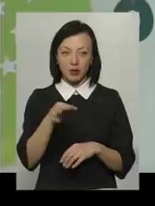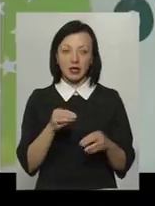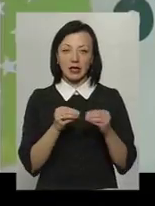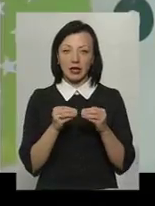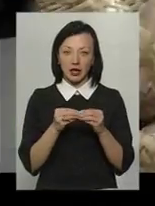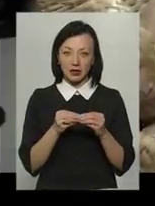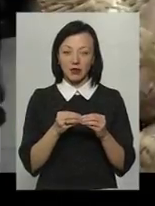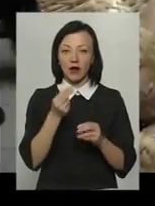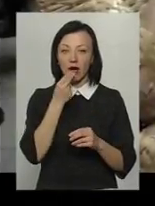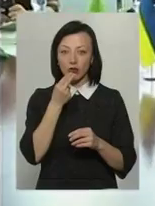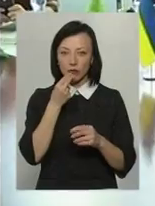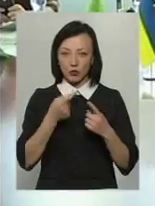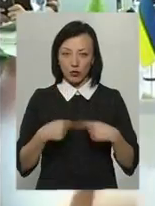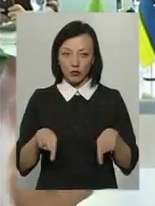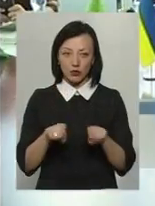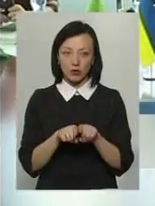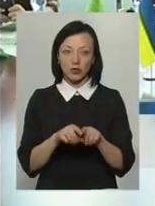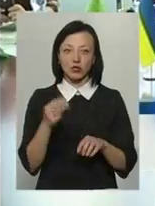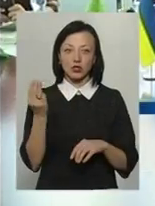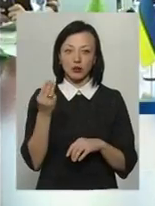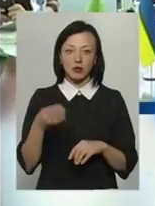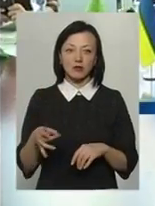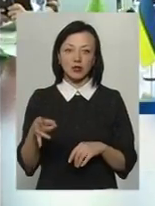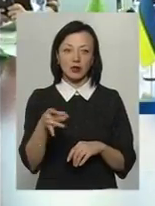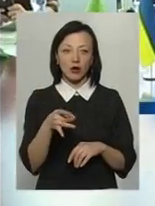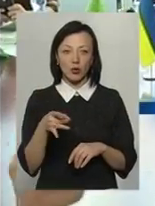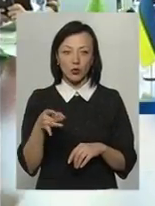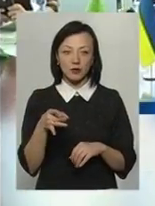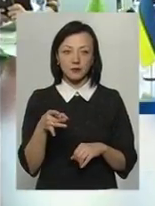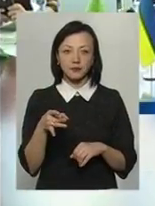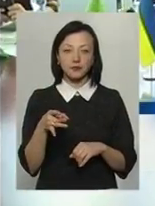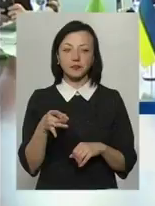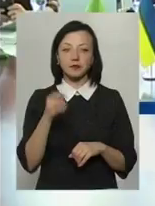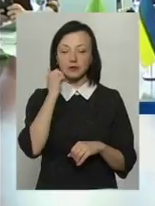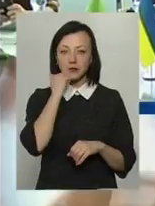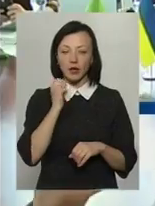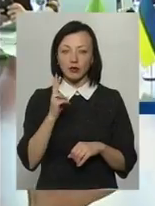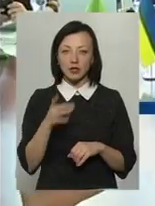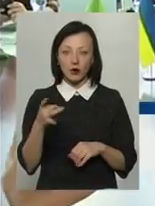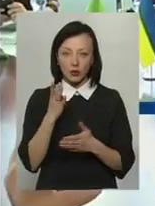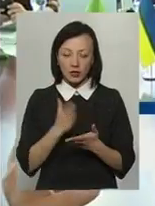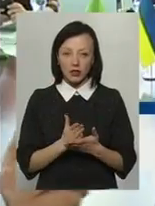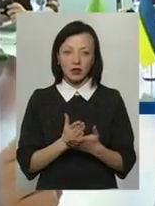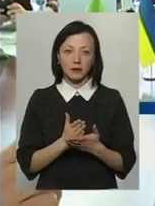десятеро – у Харчовій Царині. Шепетівський район є, Старокостянтинівський район є,